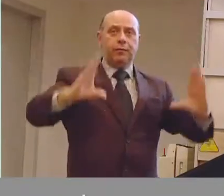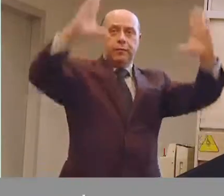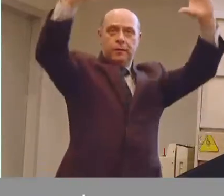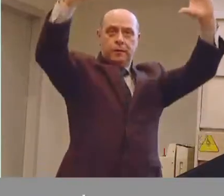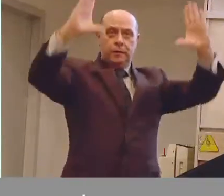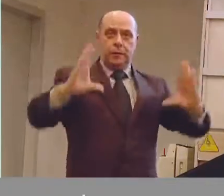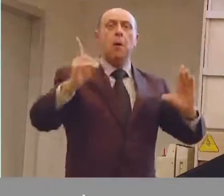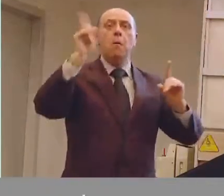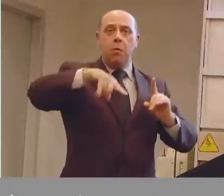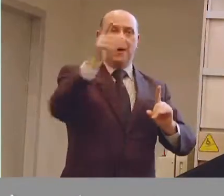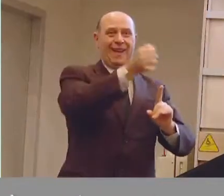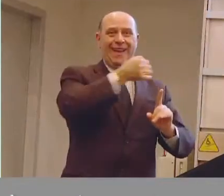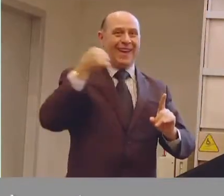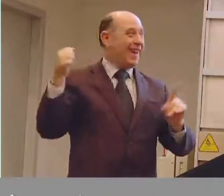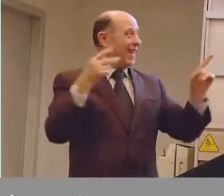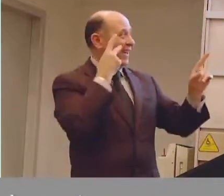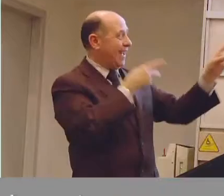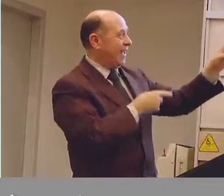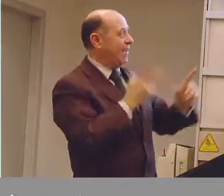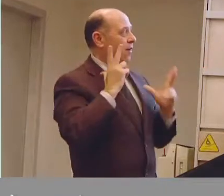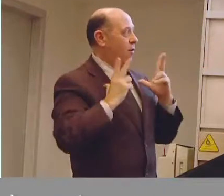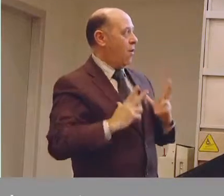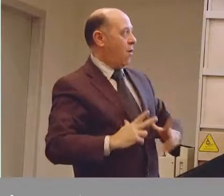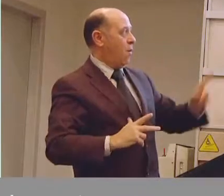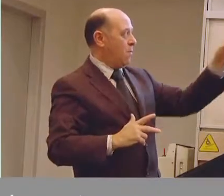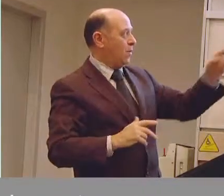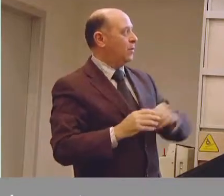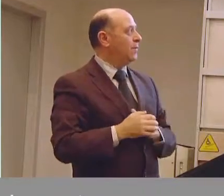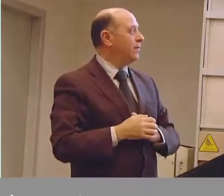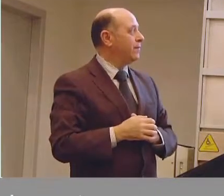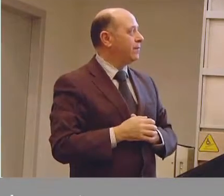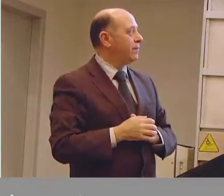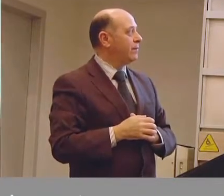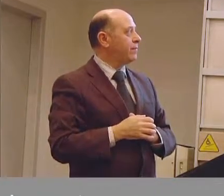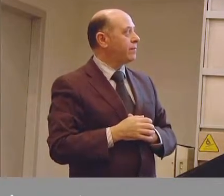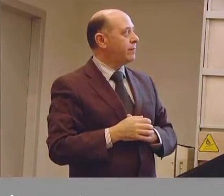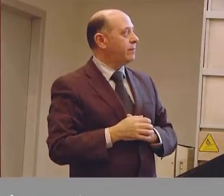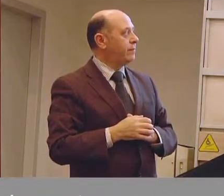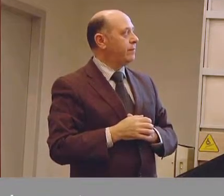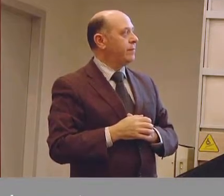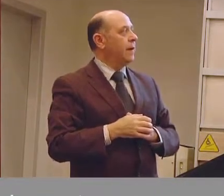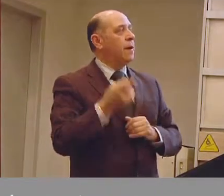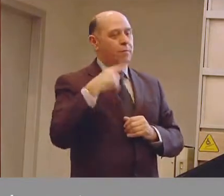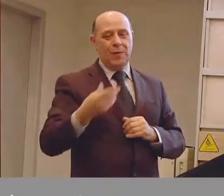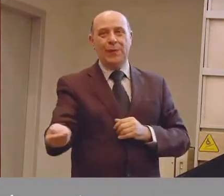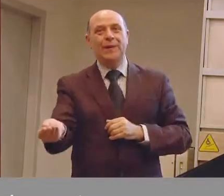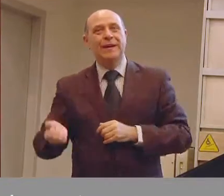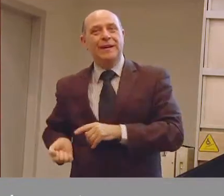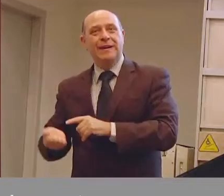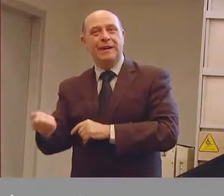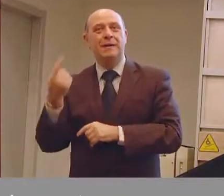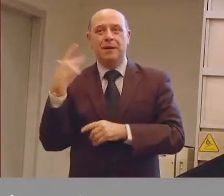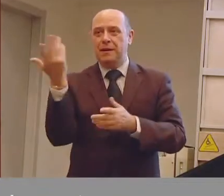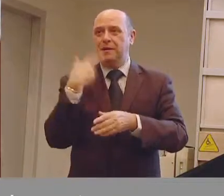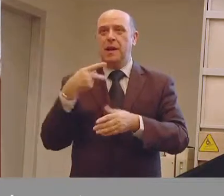così come l'apertura dell'anta facilitata, molto comodi poi questi sistemi di traslazione eventualmente per l'utilizzo delle posate. Un altro esempio di